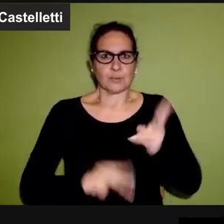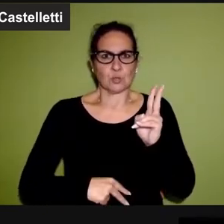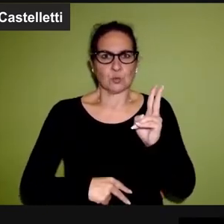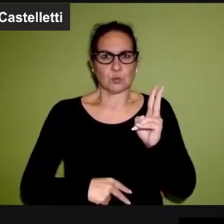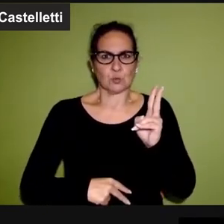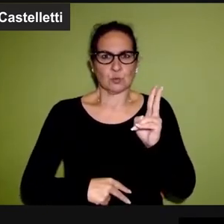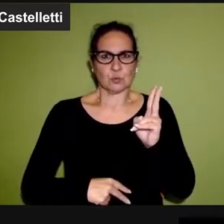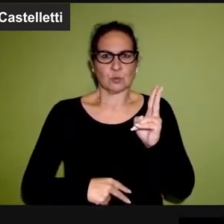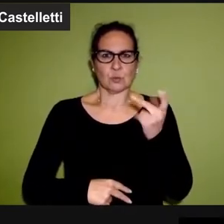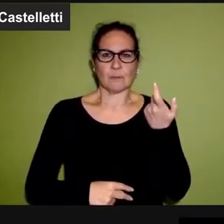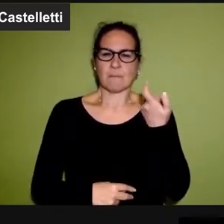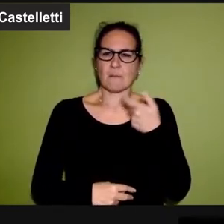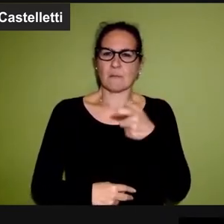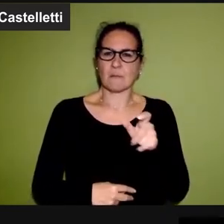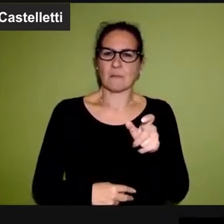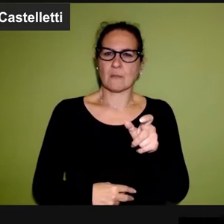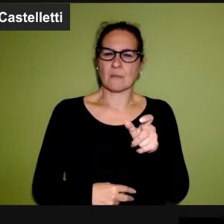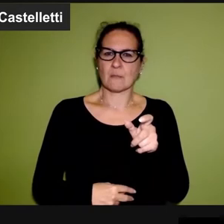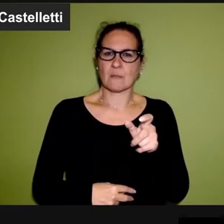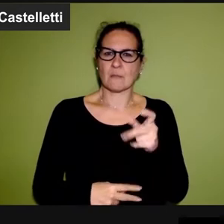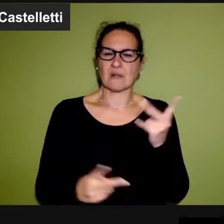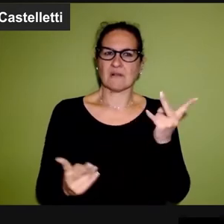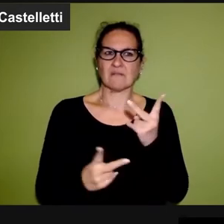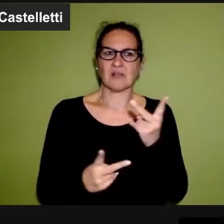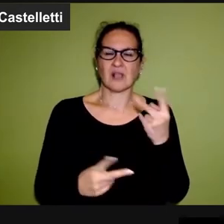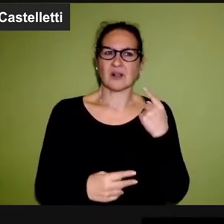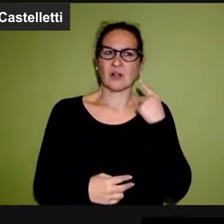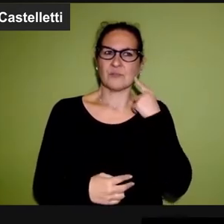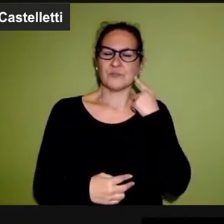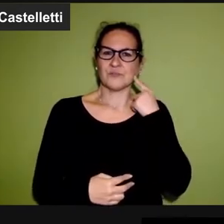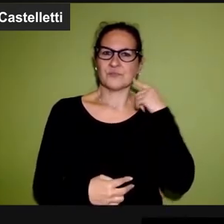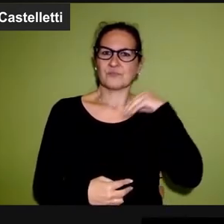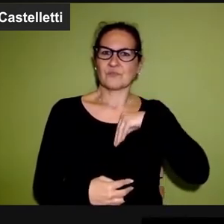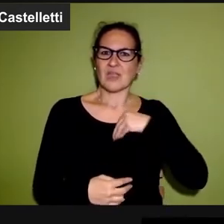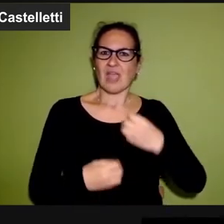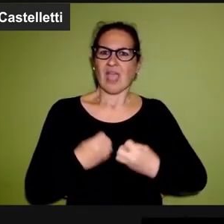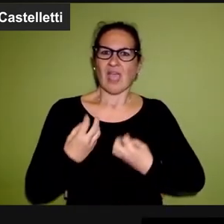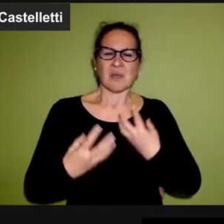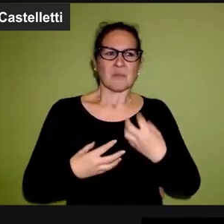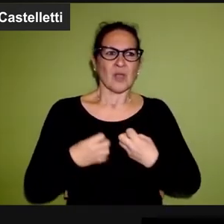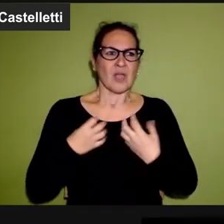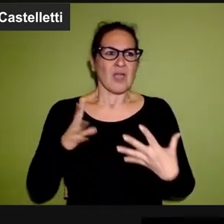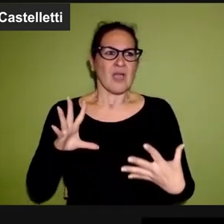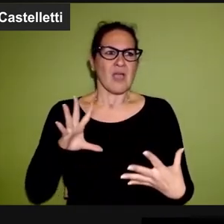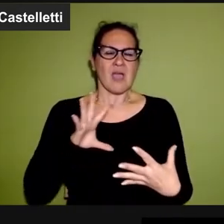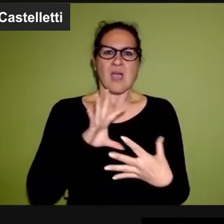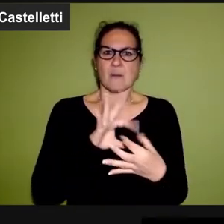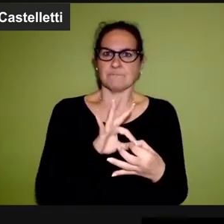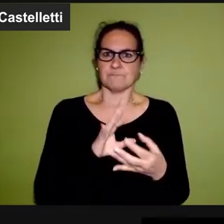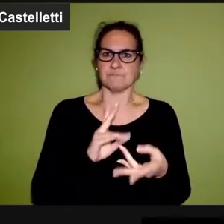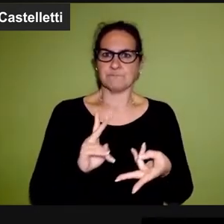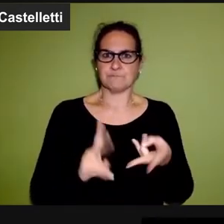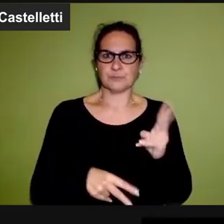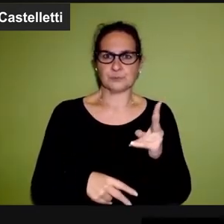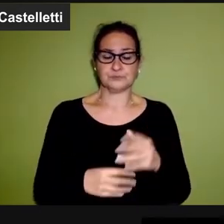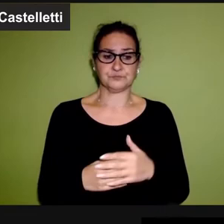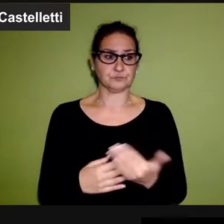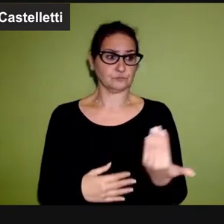drammatico ci prende pienamente dal punto di vista emotivo.